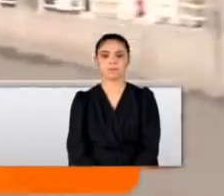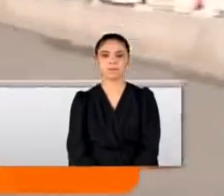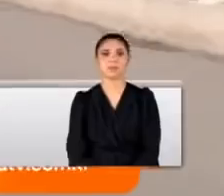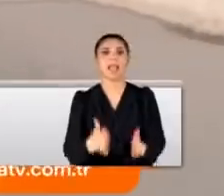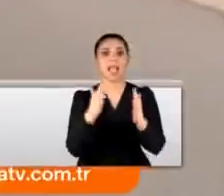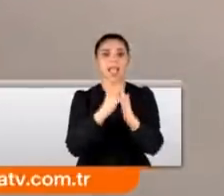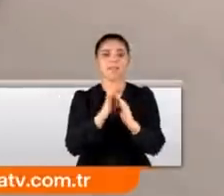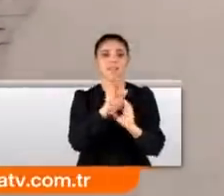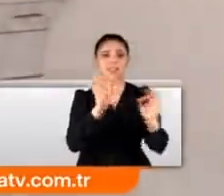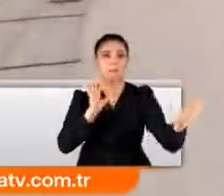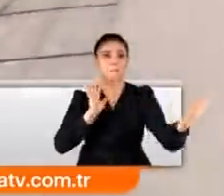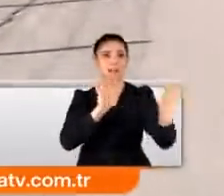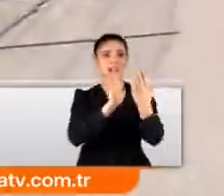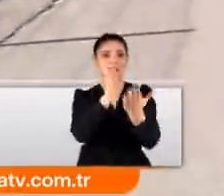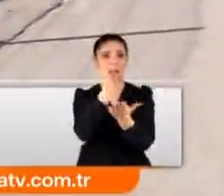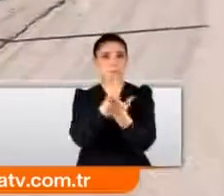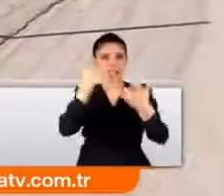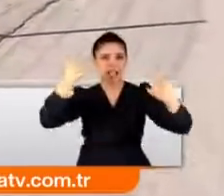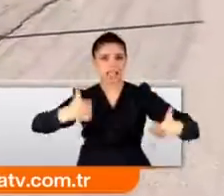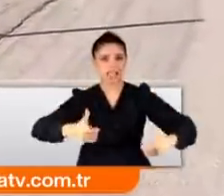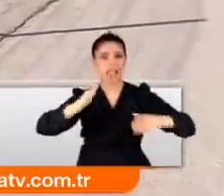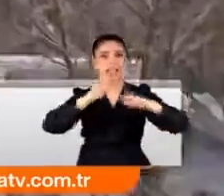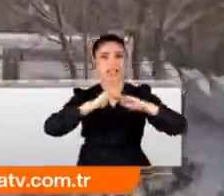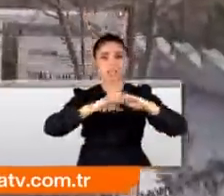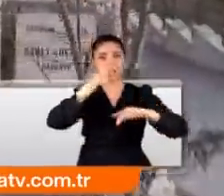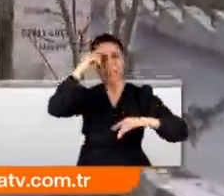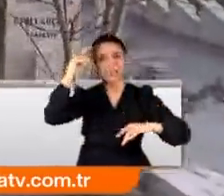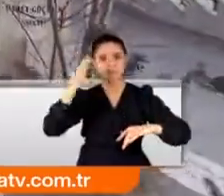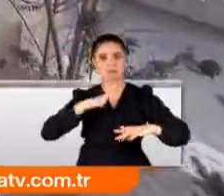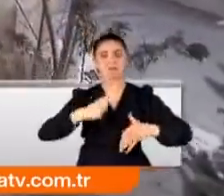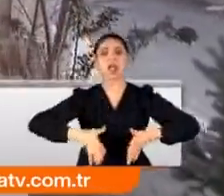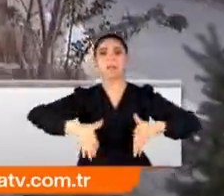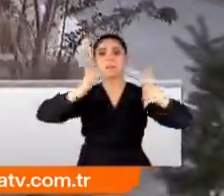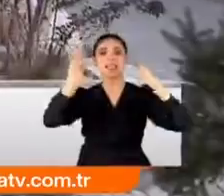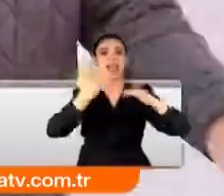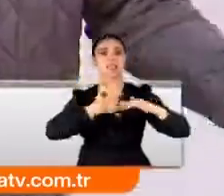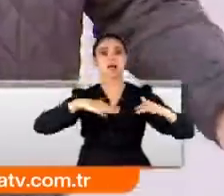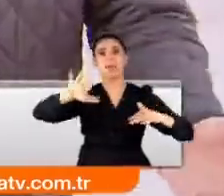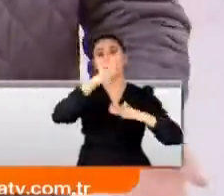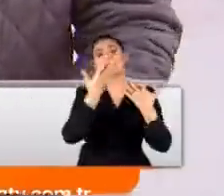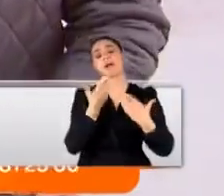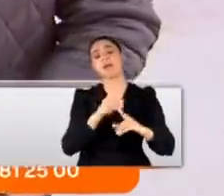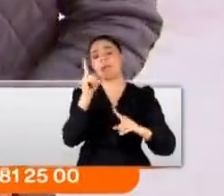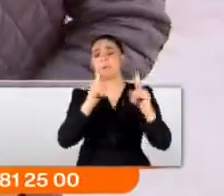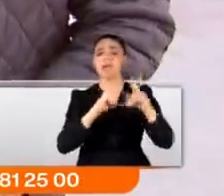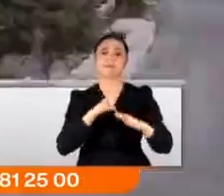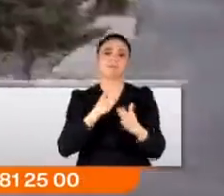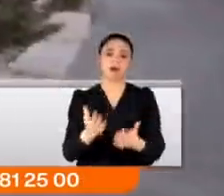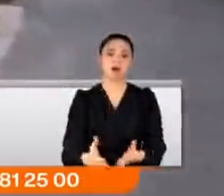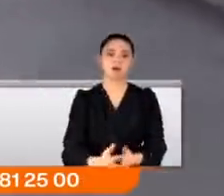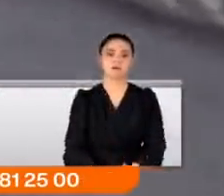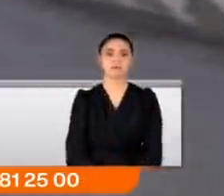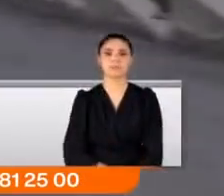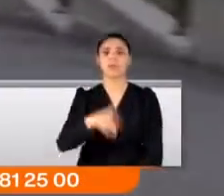Evlerinin tam karşısına mezar yeri açılması ihtimali doğdu. Site sakinleri ikiye bölündü. Hoş görülmez. Ürküzücü.